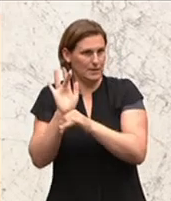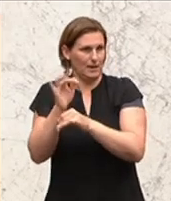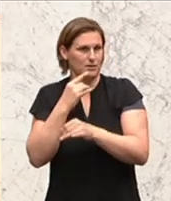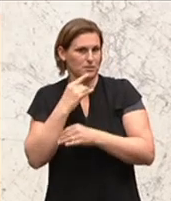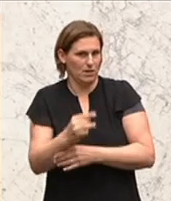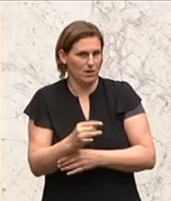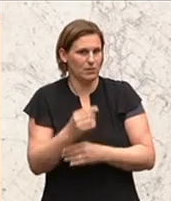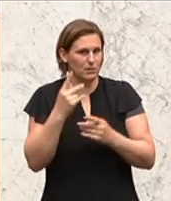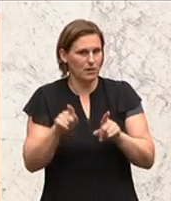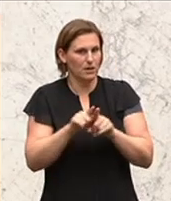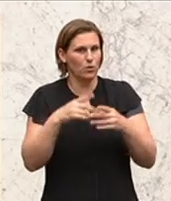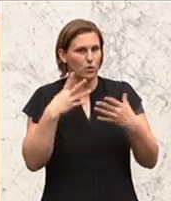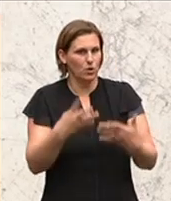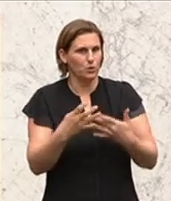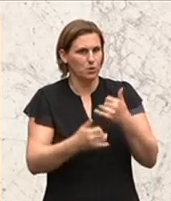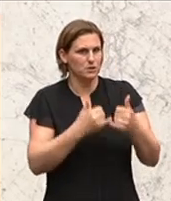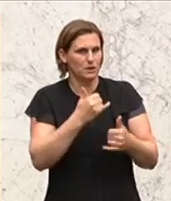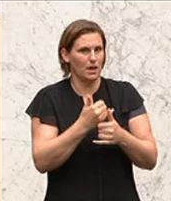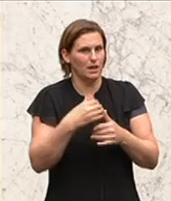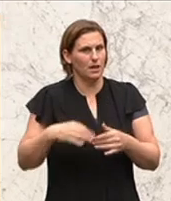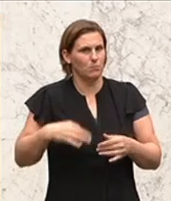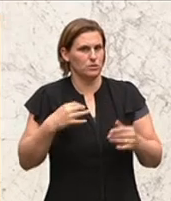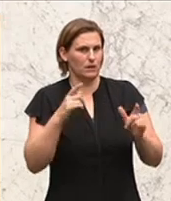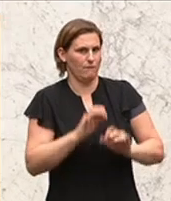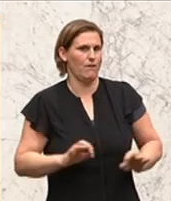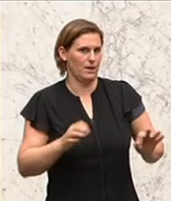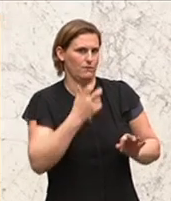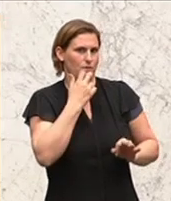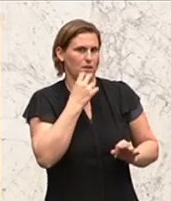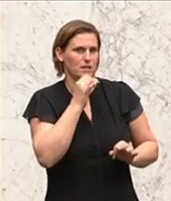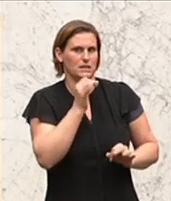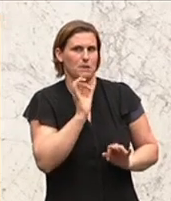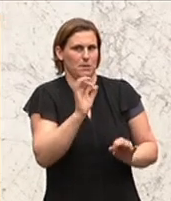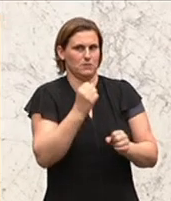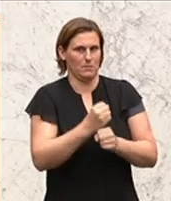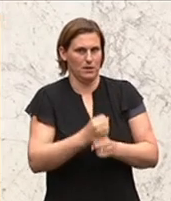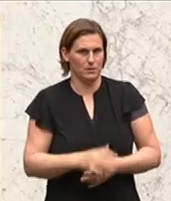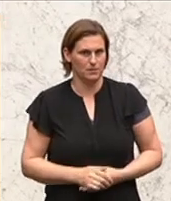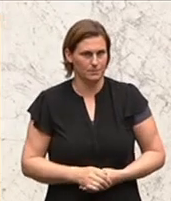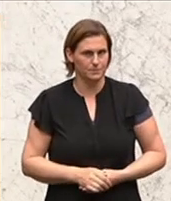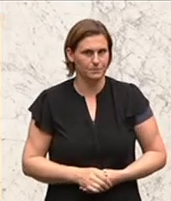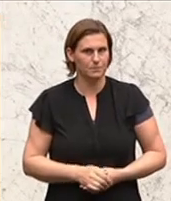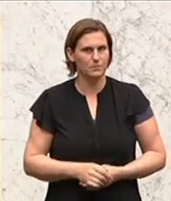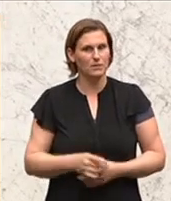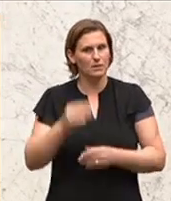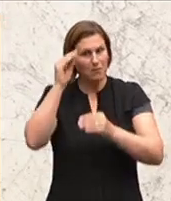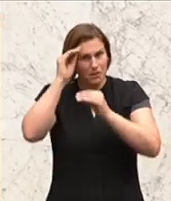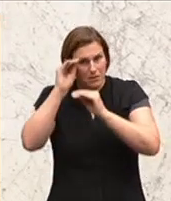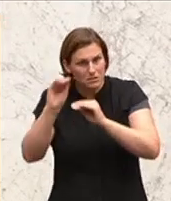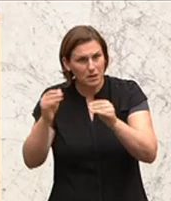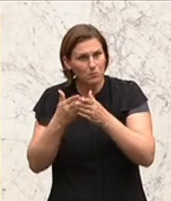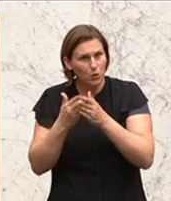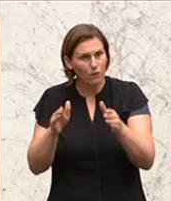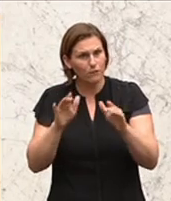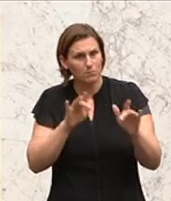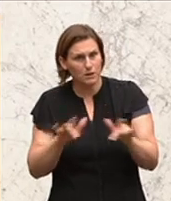Da können Sie Ihre 90-jährigen Geburtstage feiern, wie Sie wollen. Das macht die Sache auch nicht besser. Sagen Sie doch den österreichischen Pensionistinnen